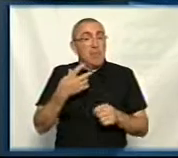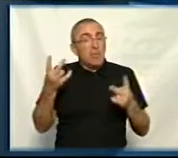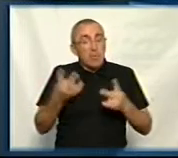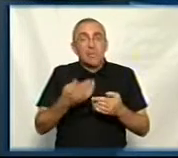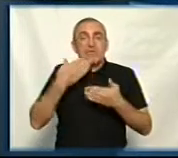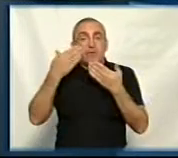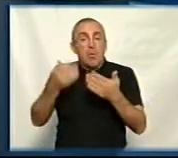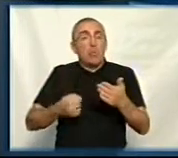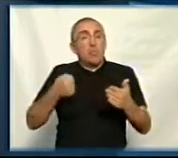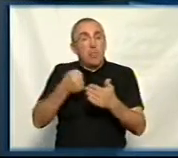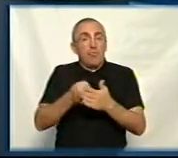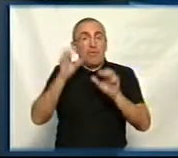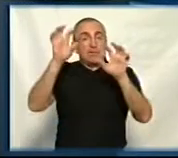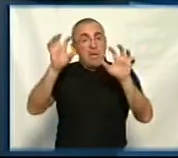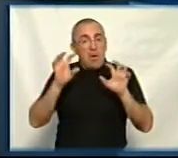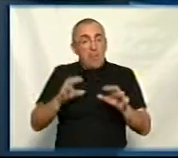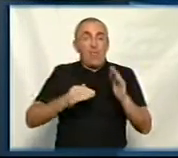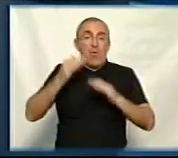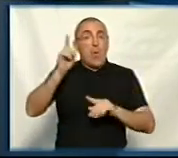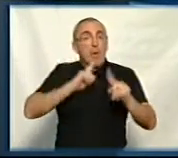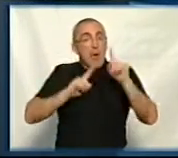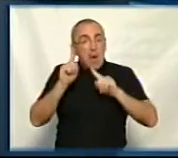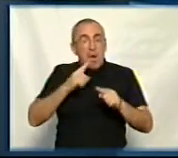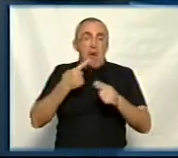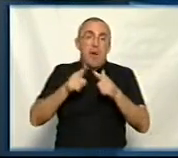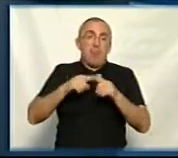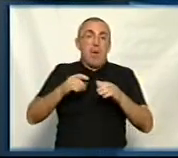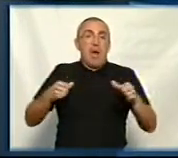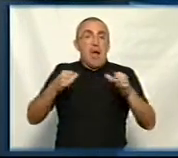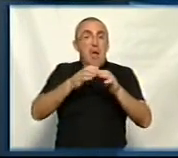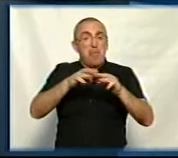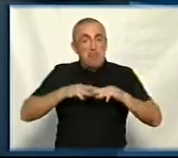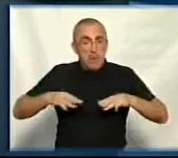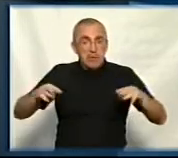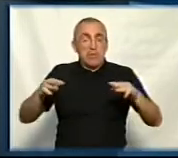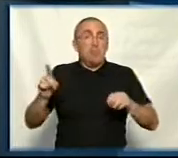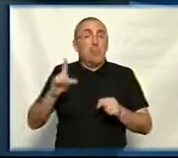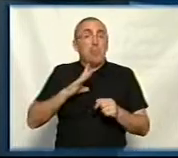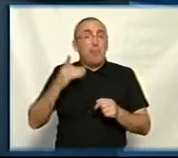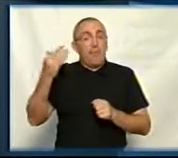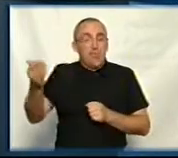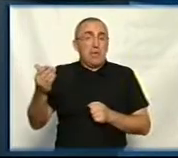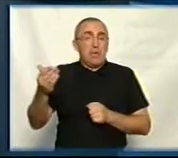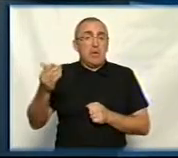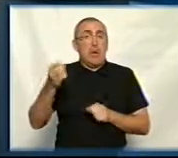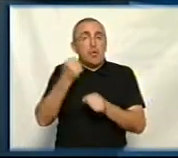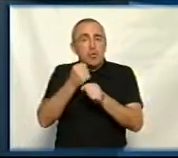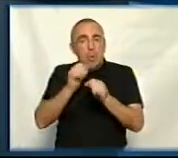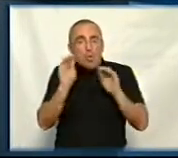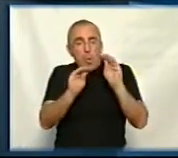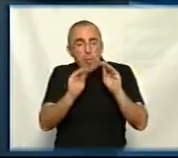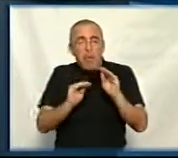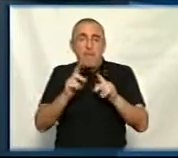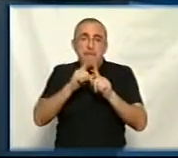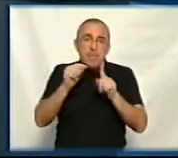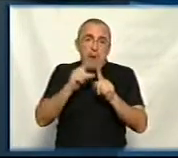вже звертатись навіть до законодавця і до Верховної Ради або до Кабінету міністрів, щоб вони просто доробляли ці